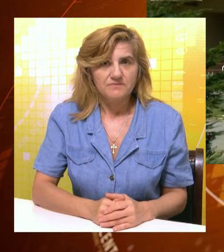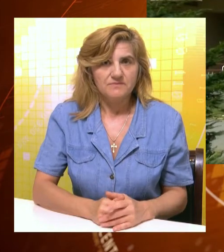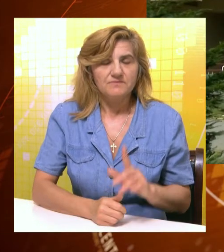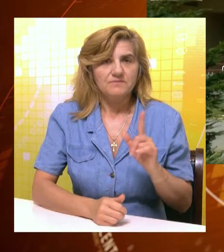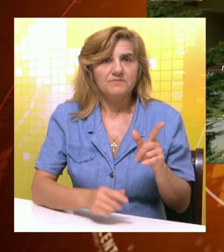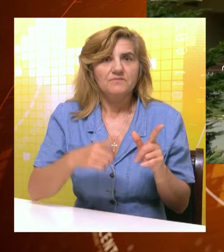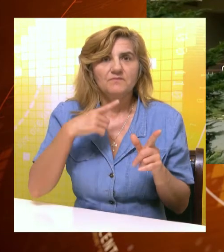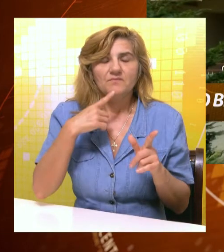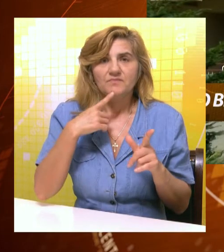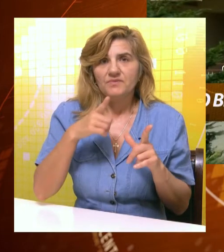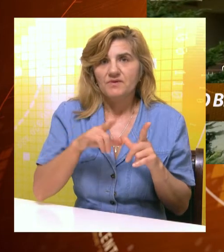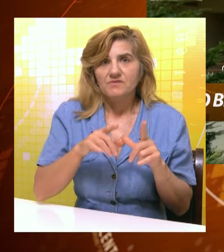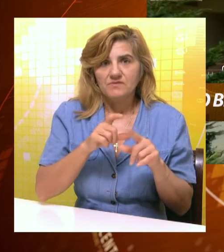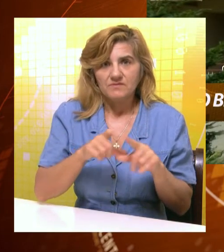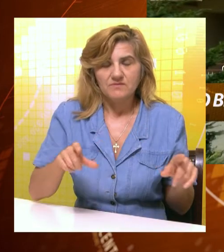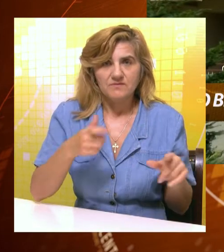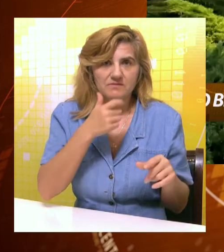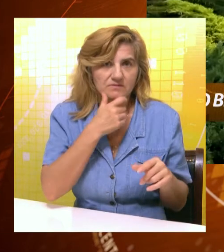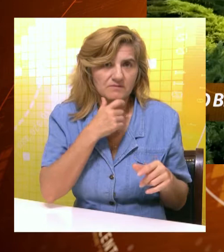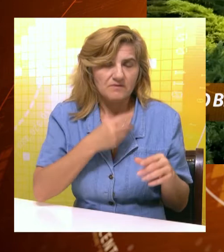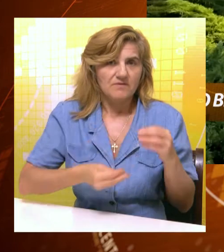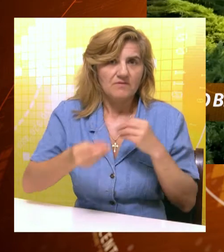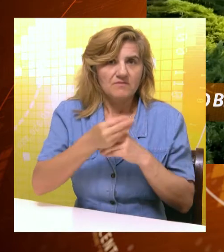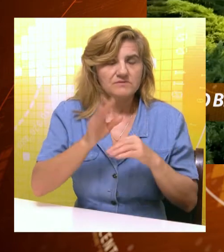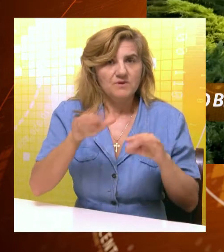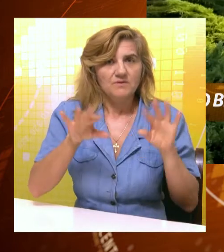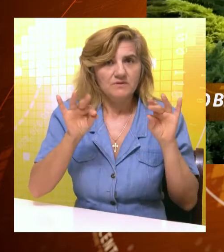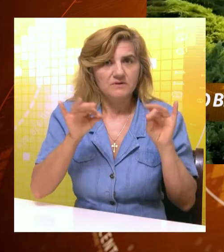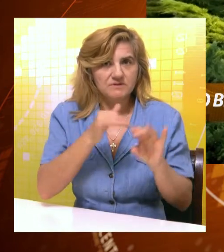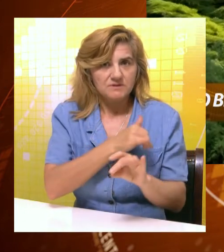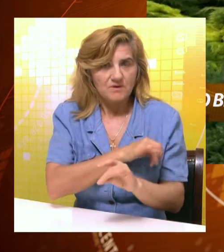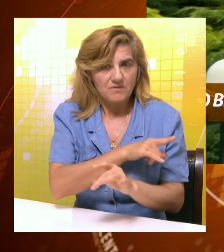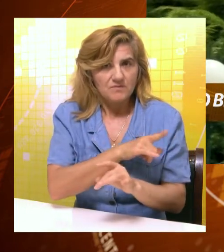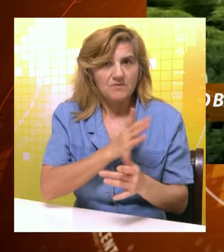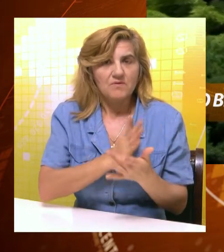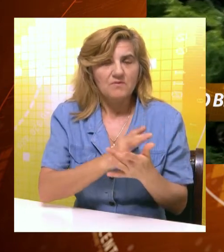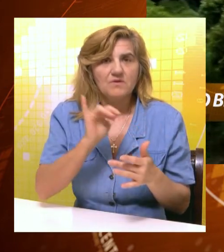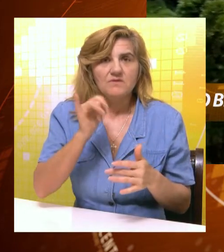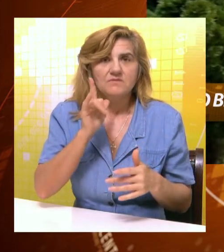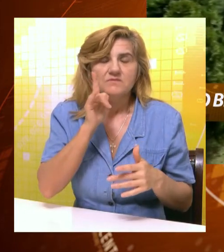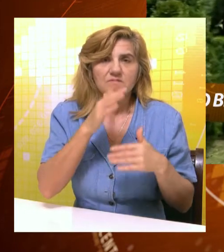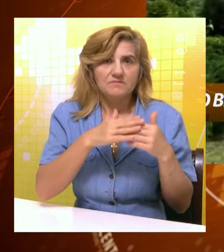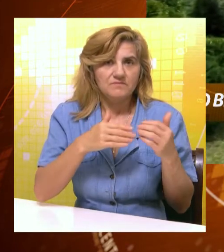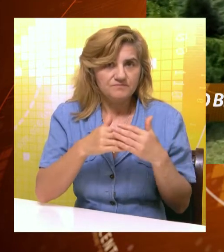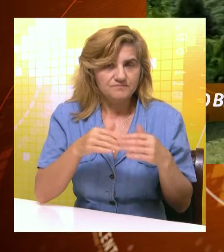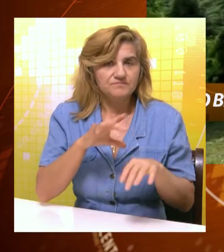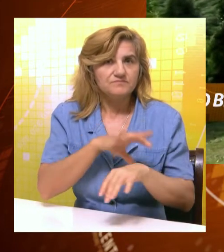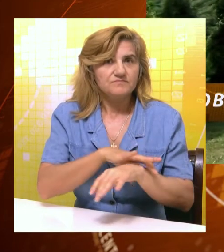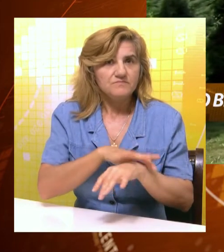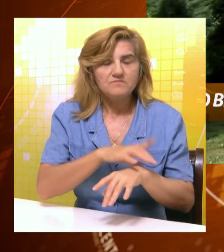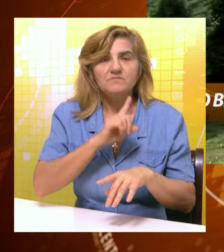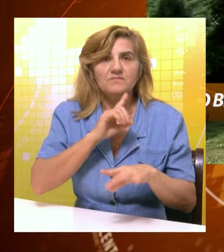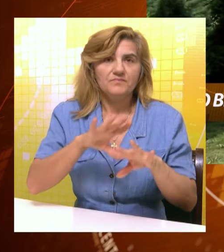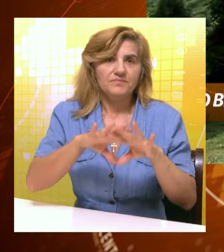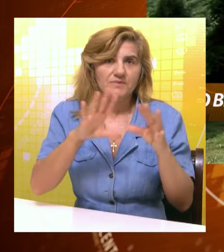Marija Maričić je korisnica Gerontološkog centra više od 10 godina. Prema njenim rečima, prezadovoljna je uslogom medicinskih